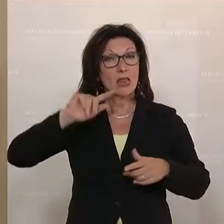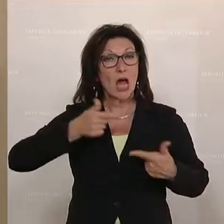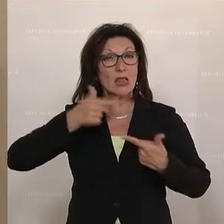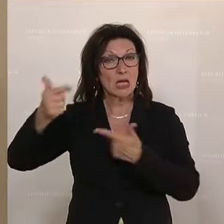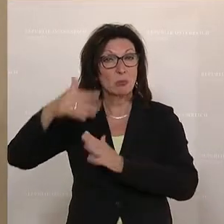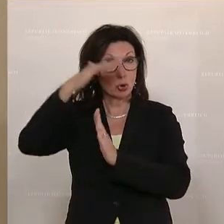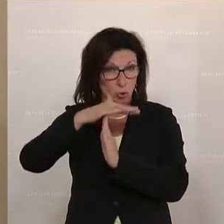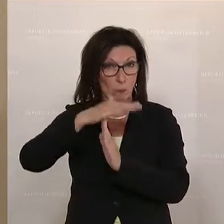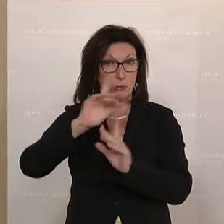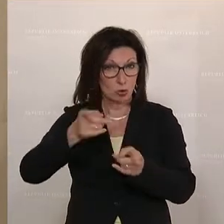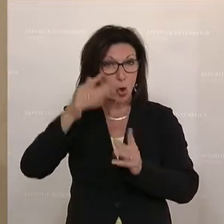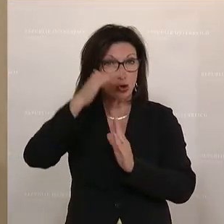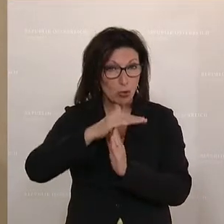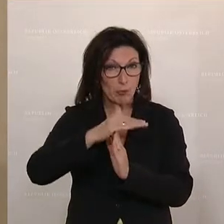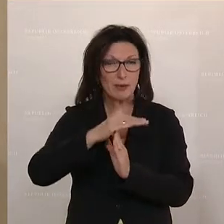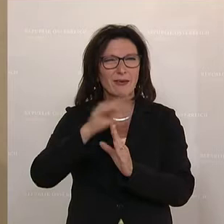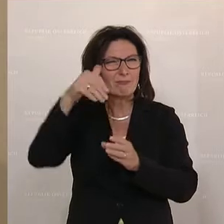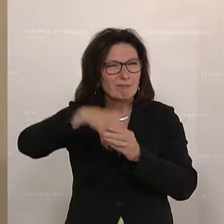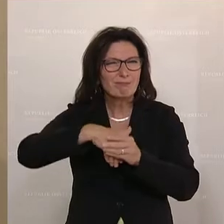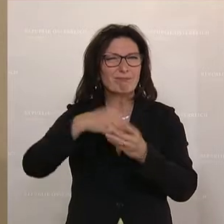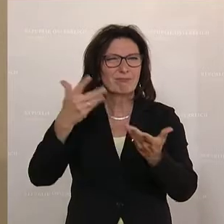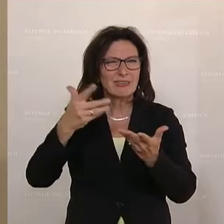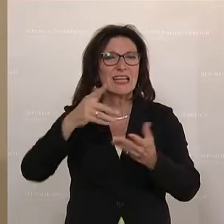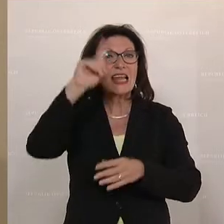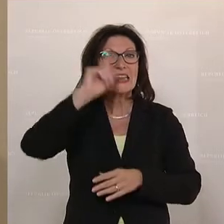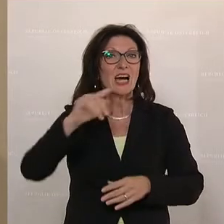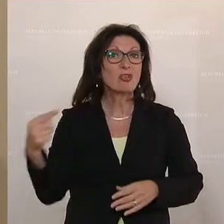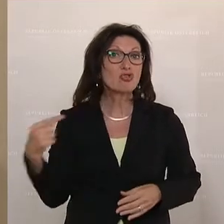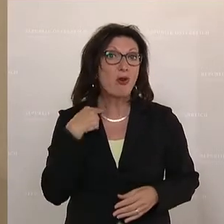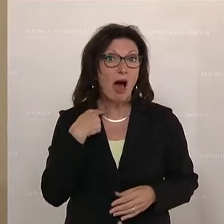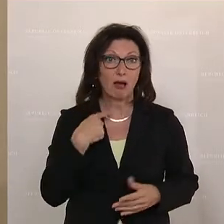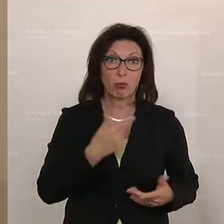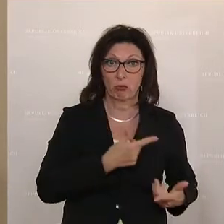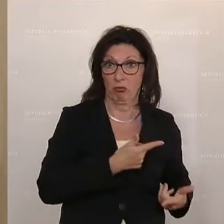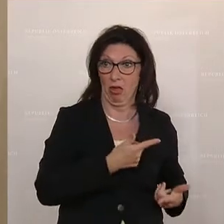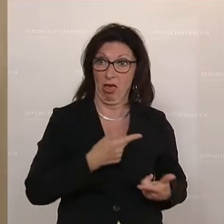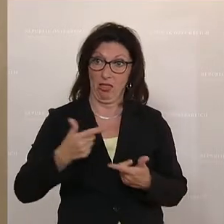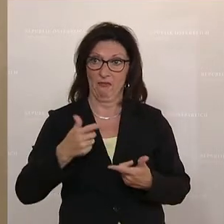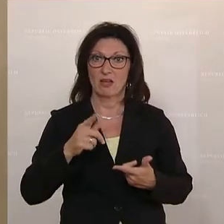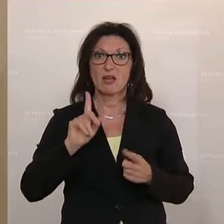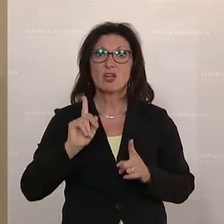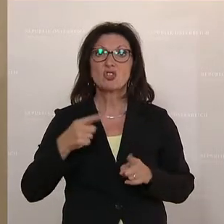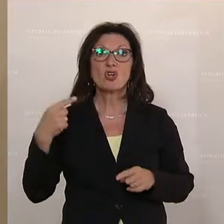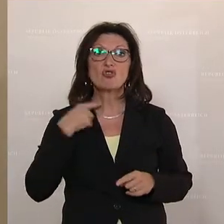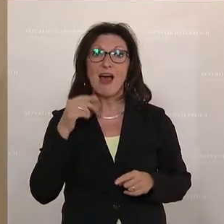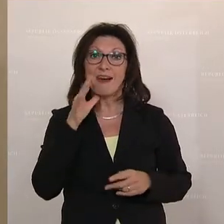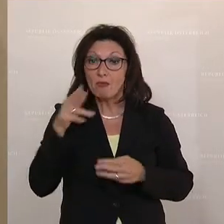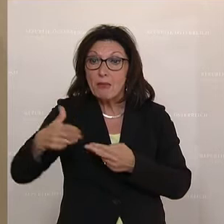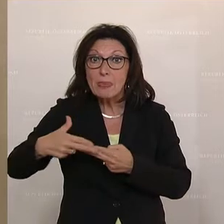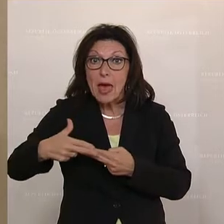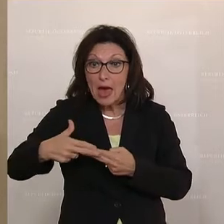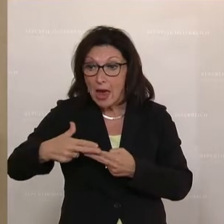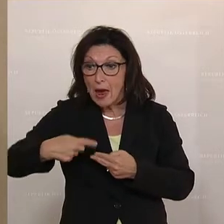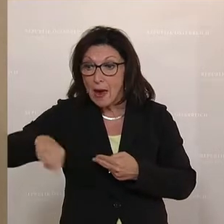konkret darum, dass Tiere, die der Schlachtung zugeführt werden, nur bis zum nächstgelegenen Schlachthof lebend